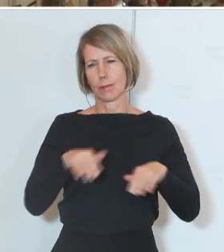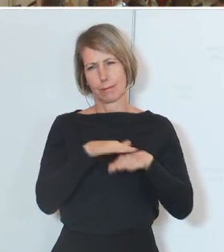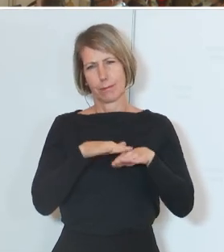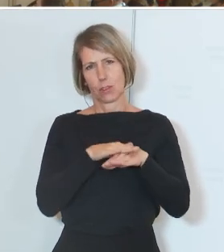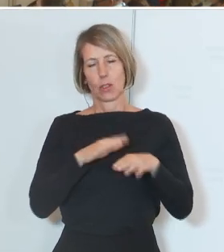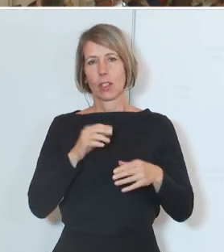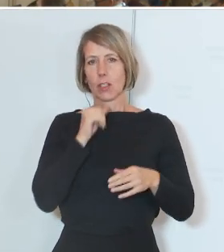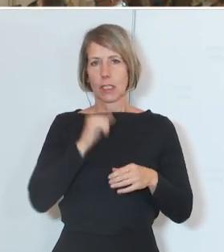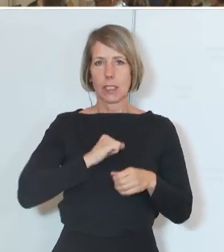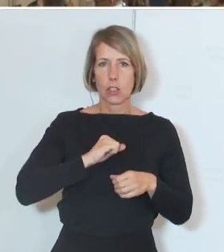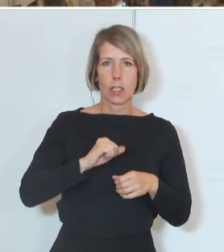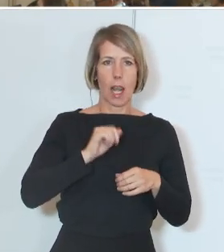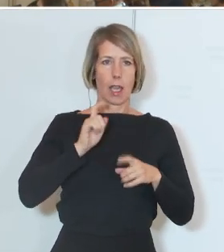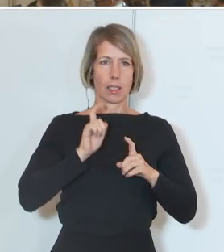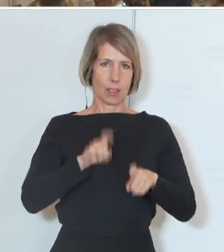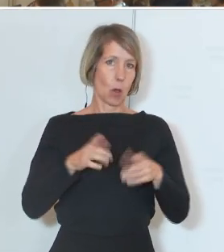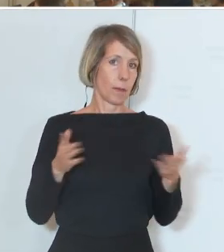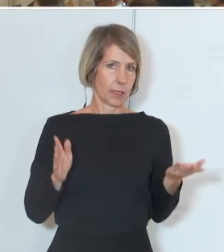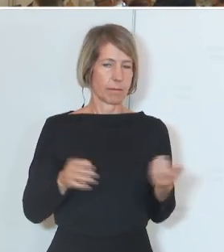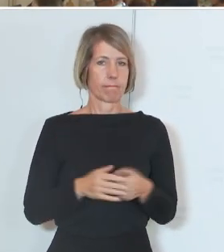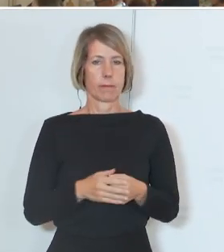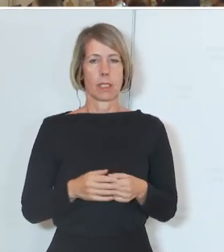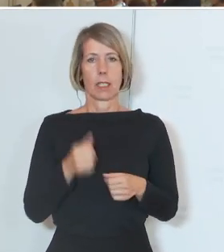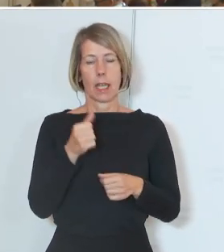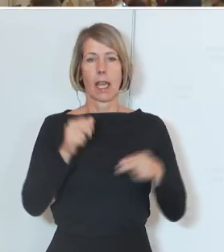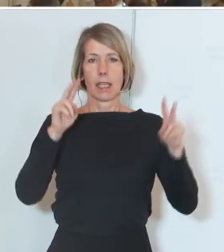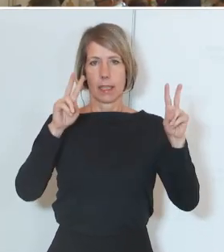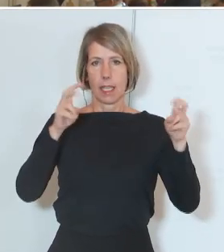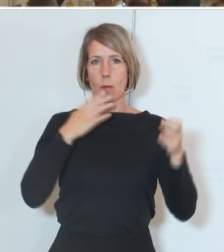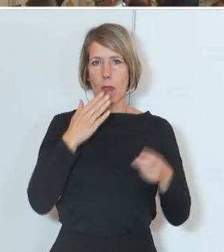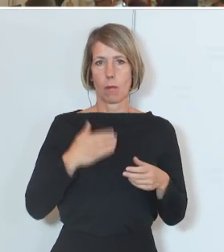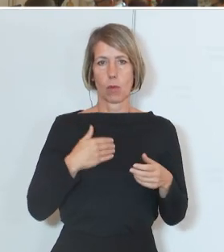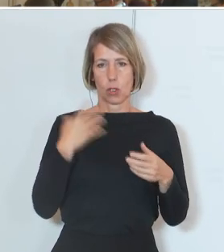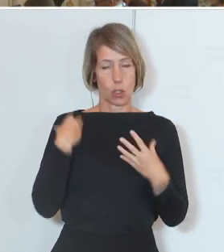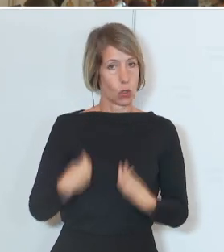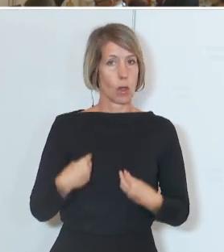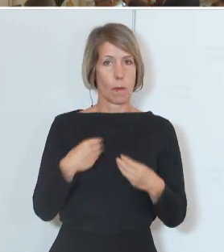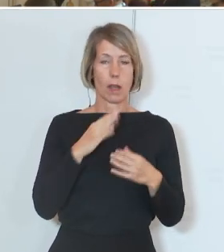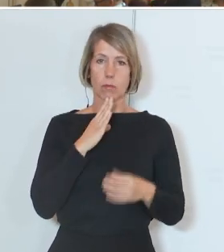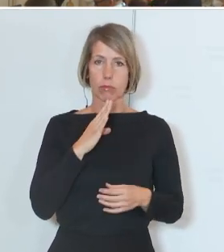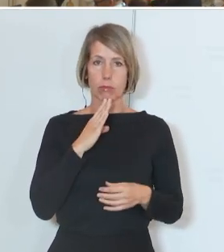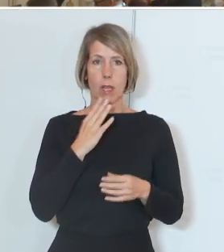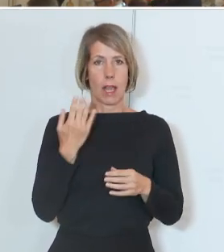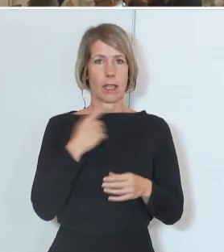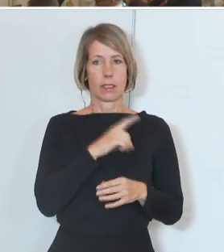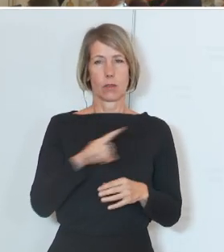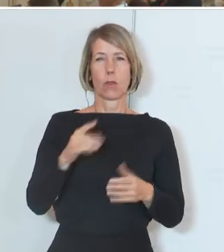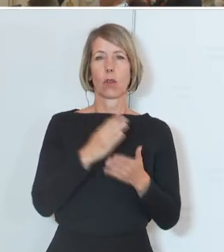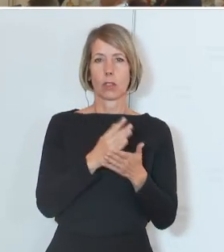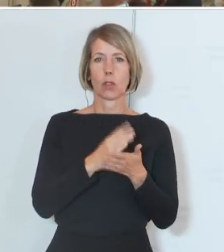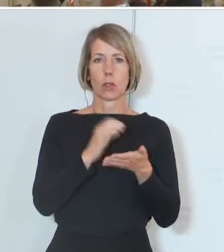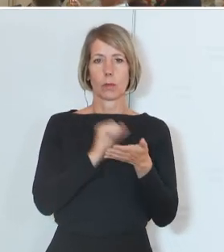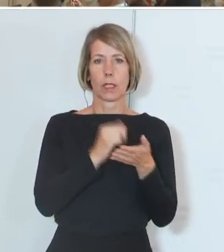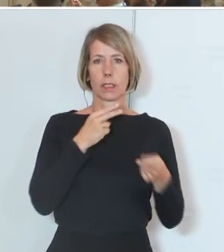schneller ging. Ich darf mit einem Thema noch einmal beginnen, das wir letzte Woche bereits bei einer